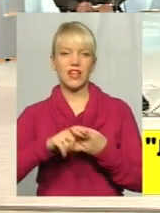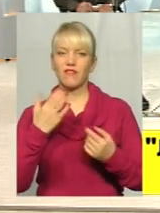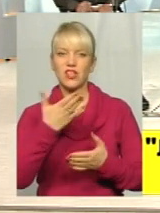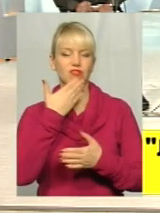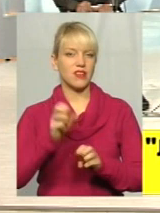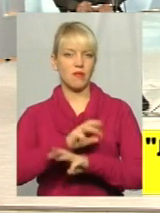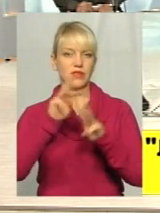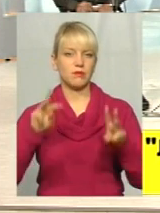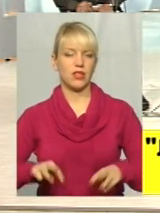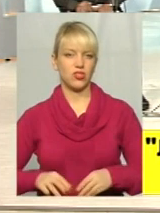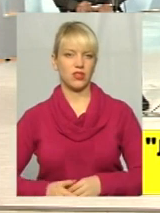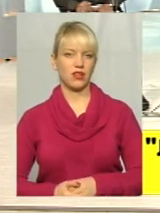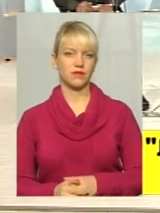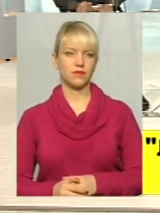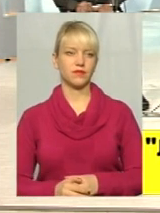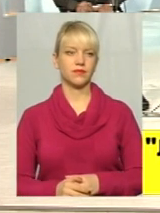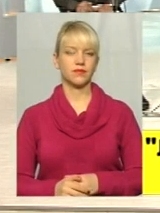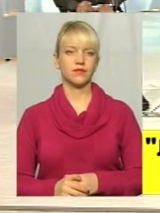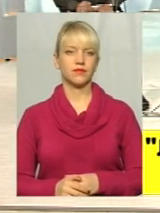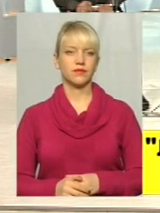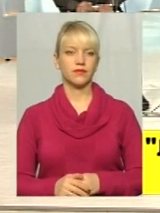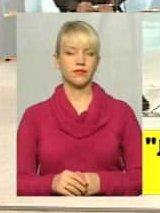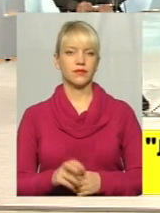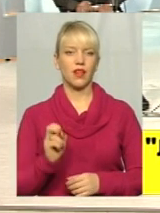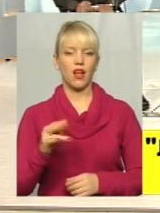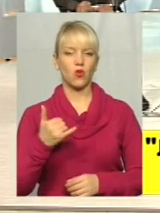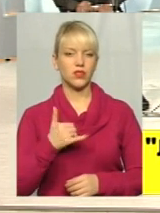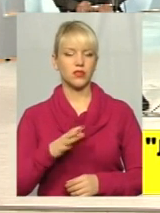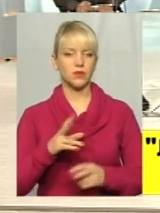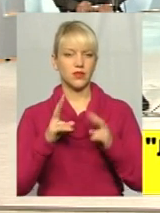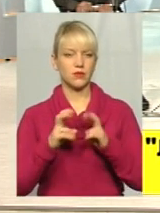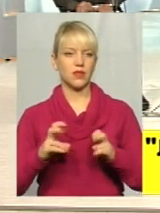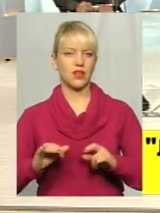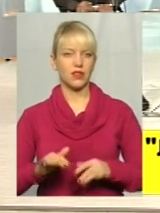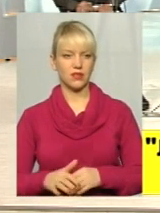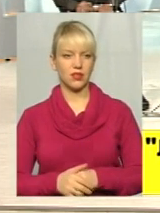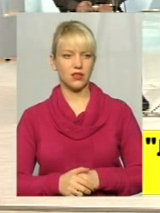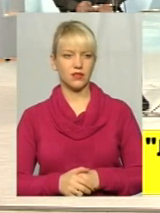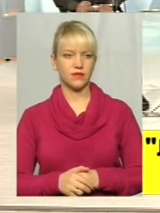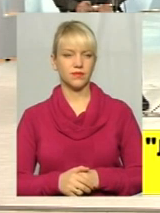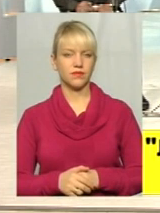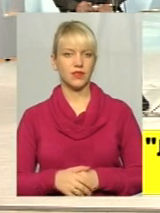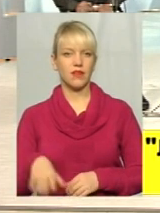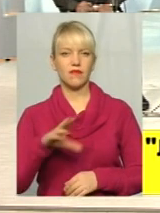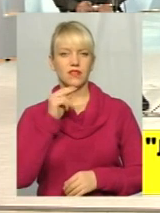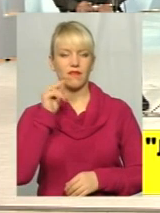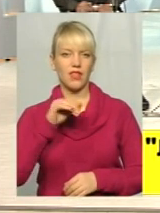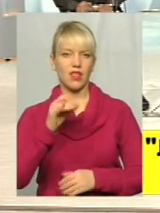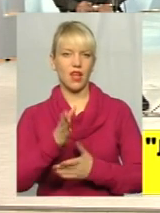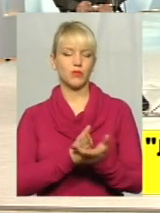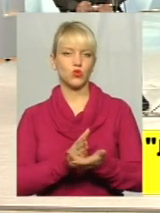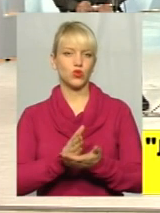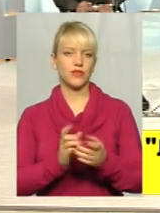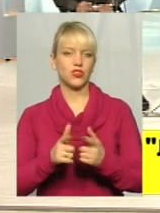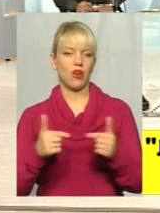машинного поміщення, так як у нас було розсотрення дел, ця винарі житно-обслужбачі організації.